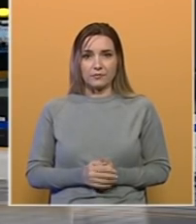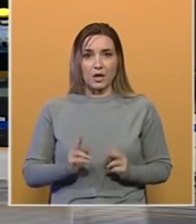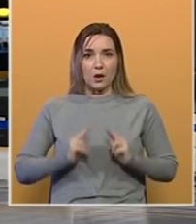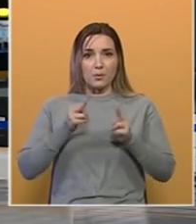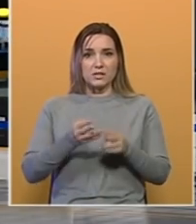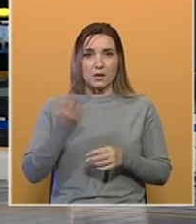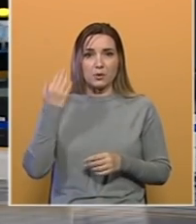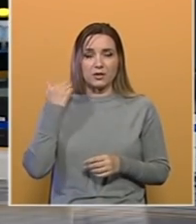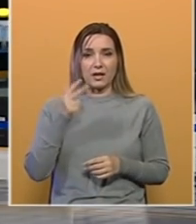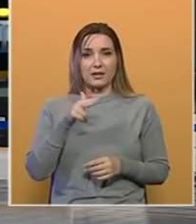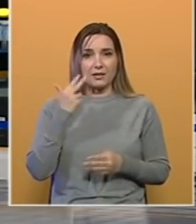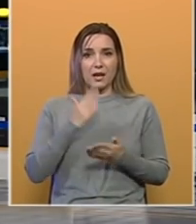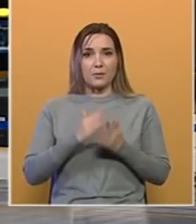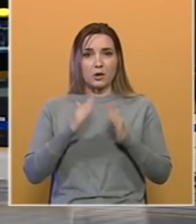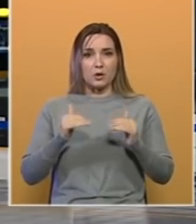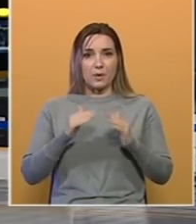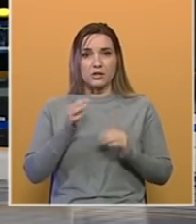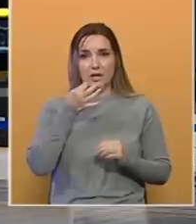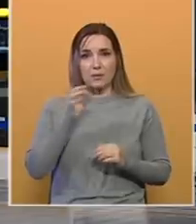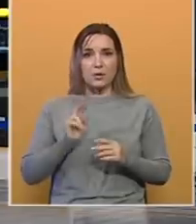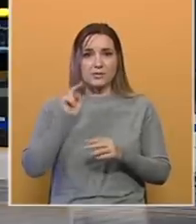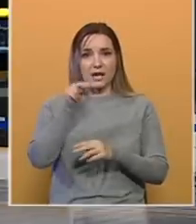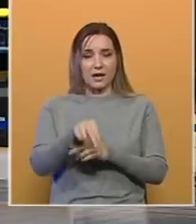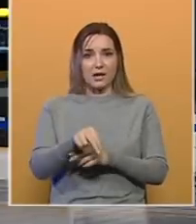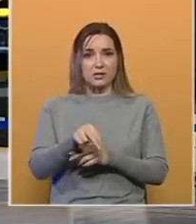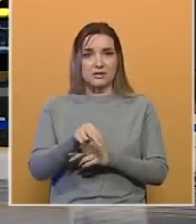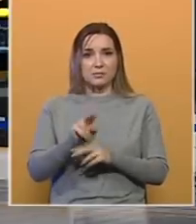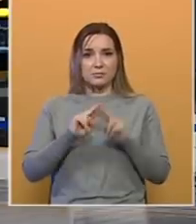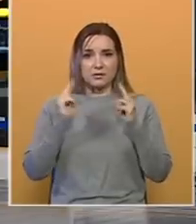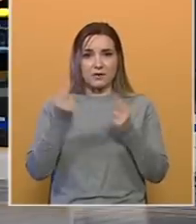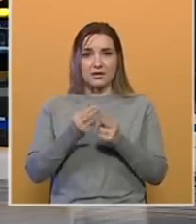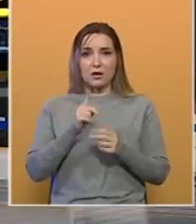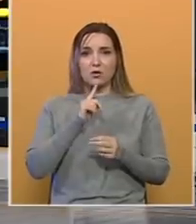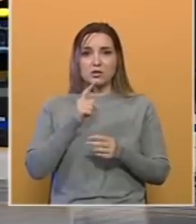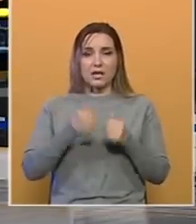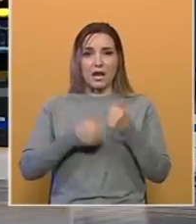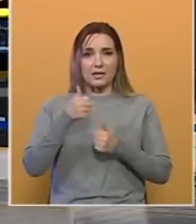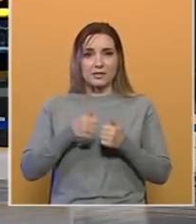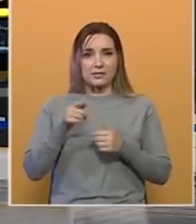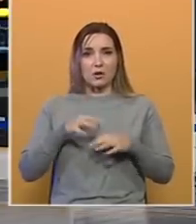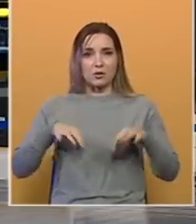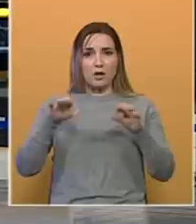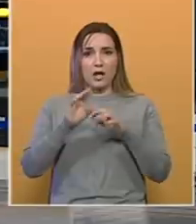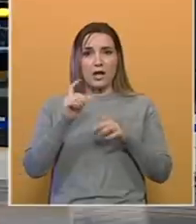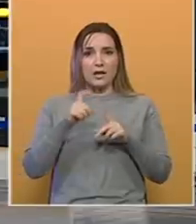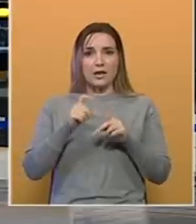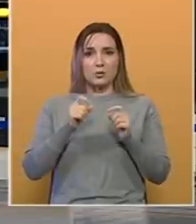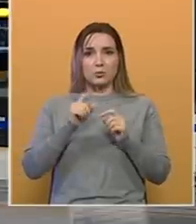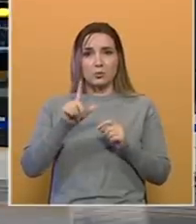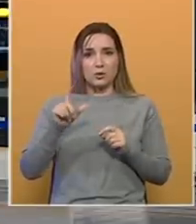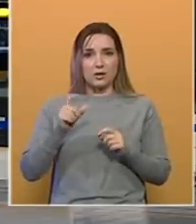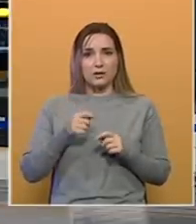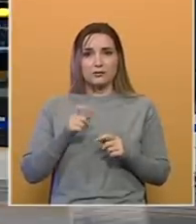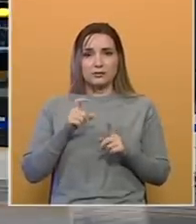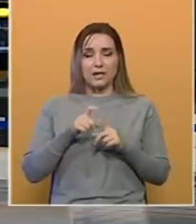Mostar je u protekla tri dana bio domačen najbolji skakačima i skakačicama svijeta, koji su se natjecali u okviru prestižnog Red Bull